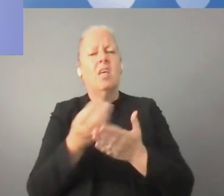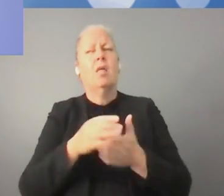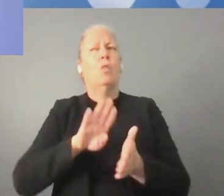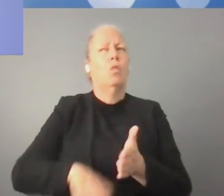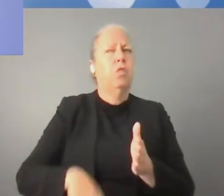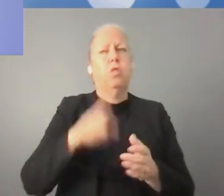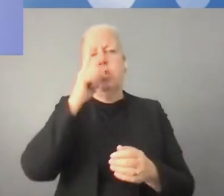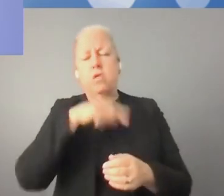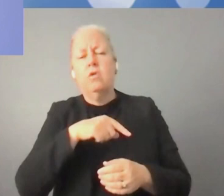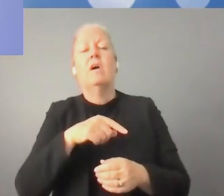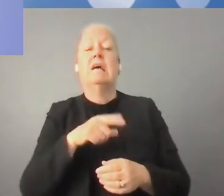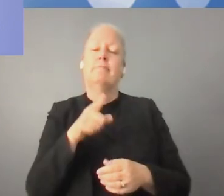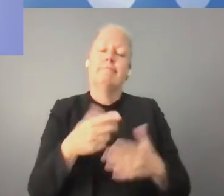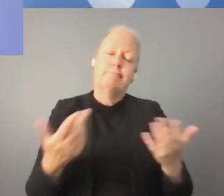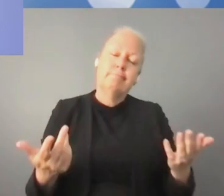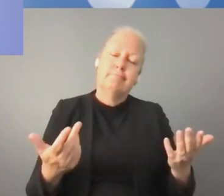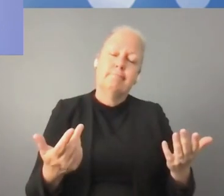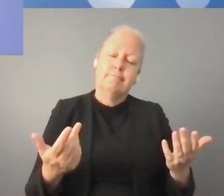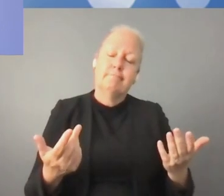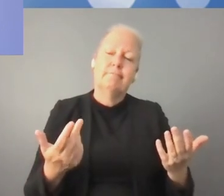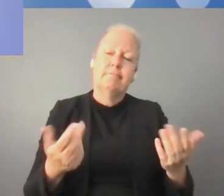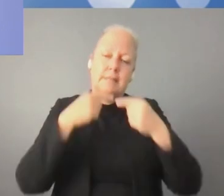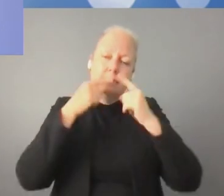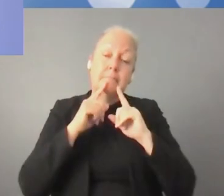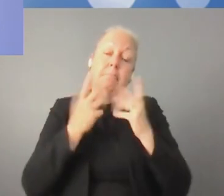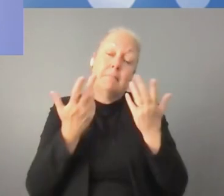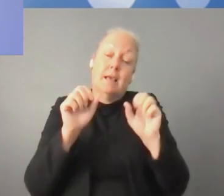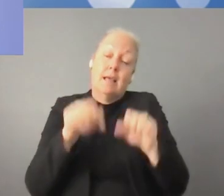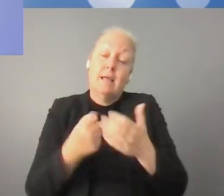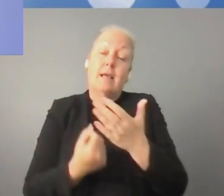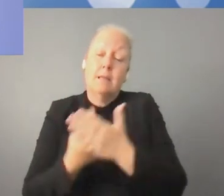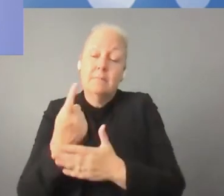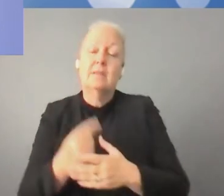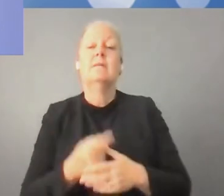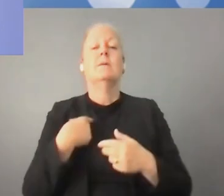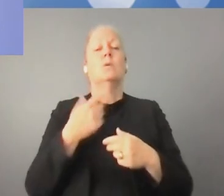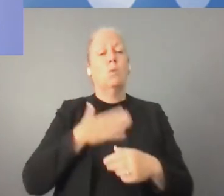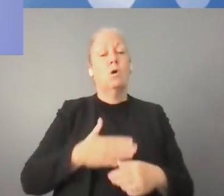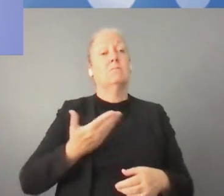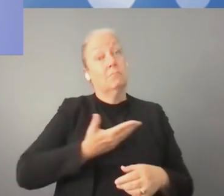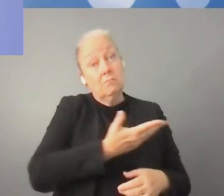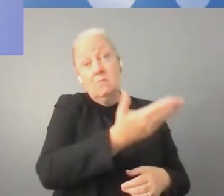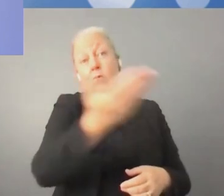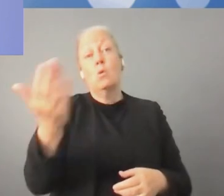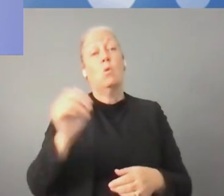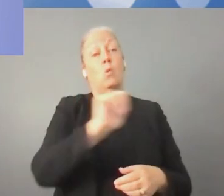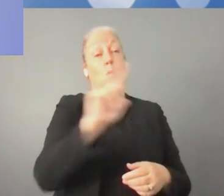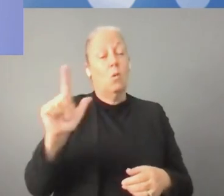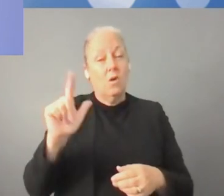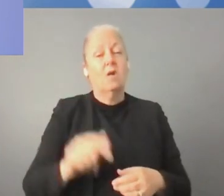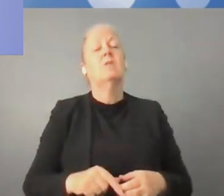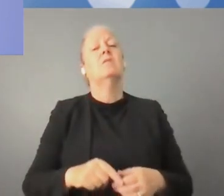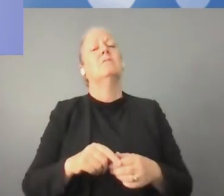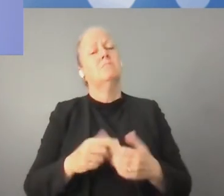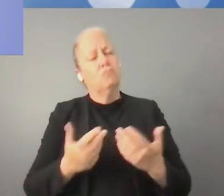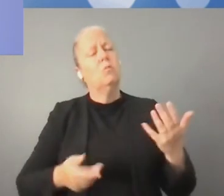ووضع الضوابط وأن لا يكون هناك أي عمليات احتكارية